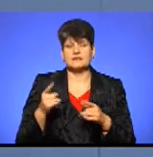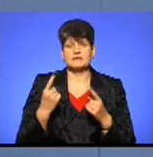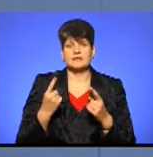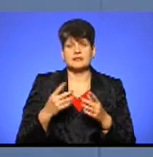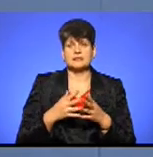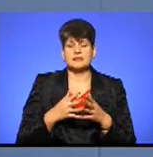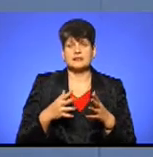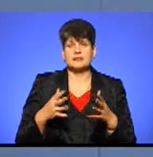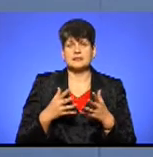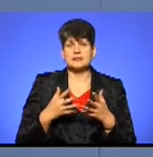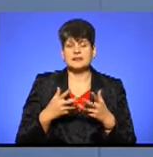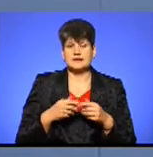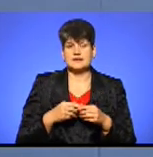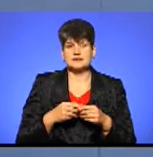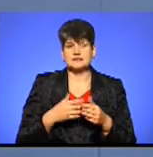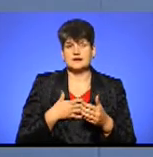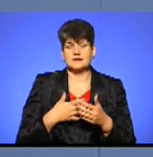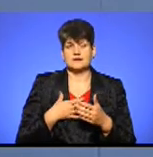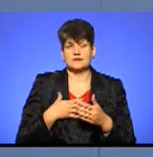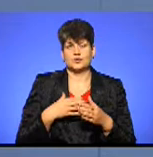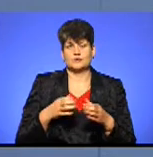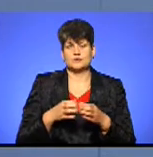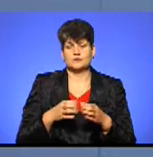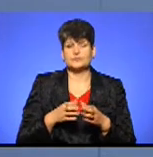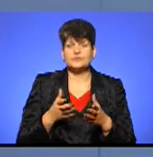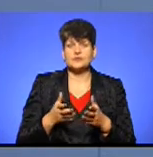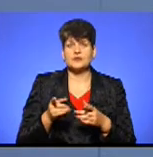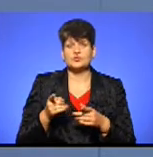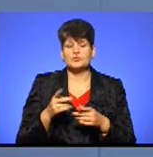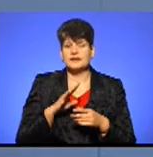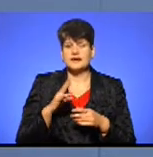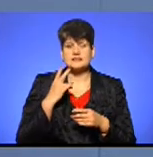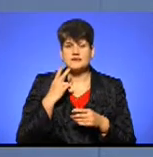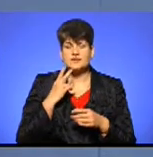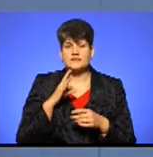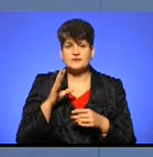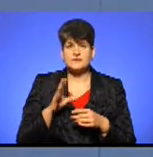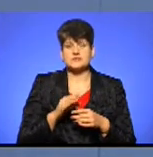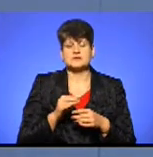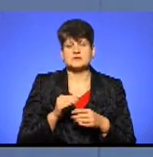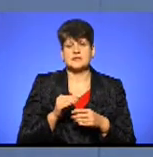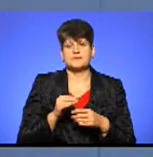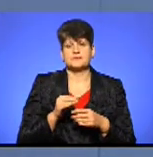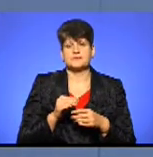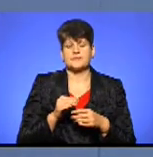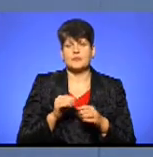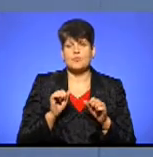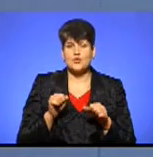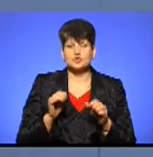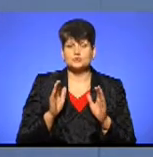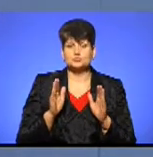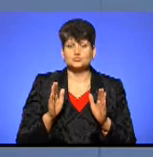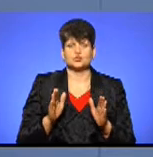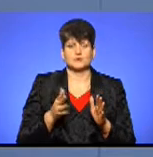активного громадського сектору, а тут є розуміння, що не завжди все, наприклад, робити з громадського сектору, не завжди все може бути